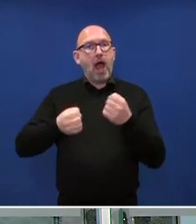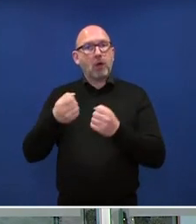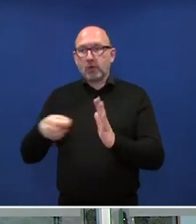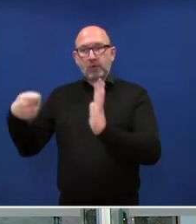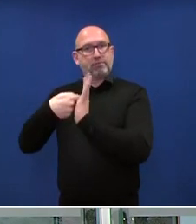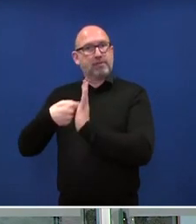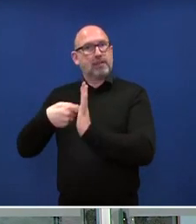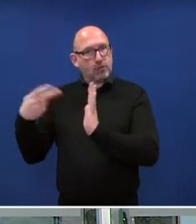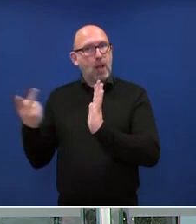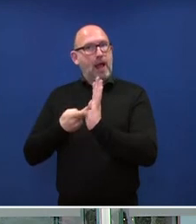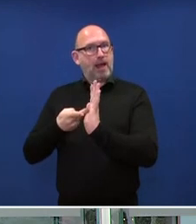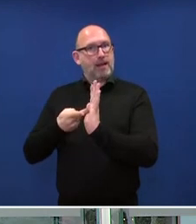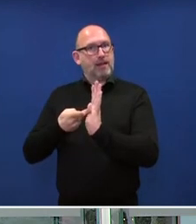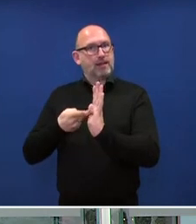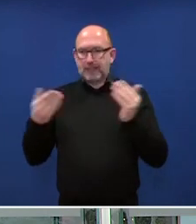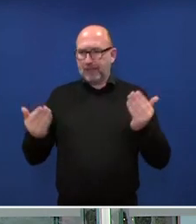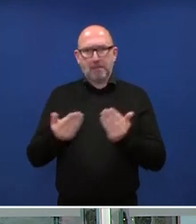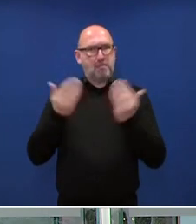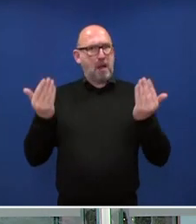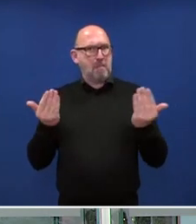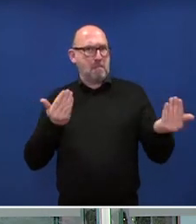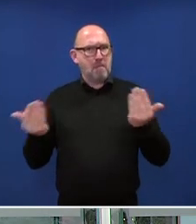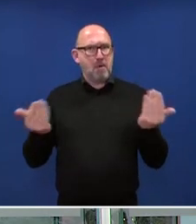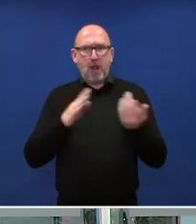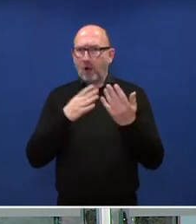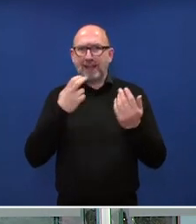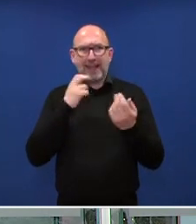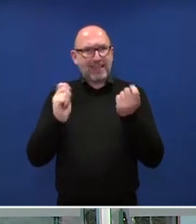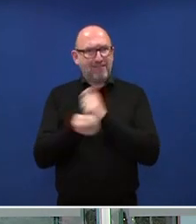Energie- und Mobilitätswende. Wer möchte das beantworten?